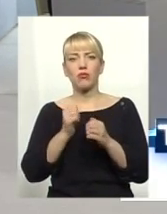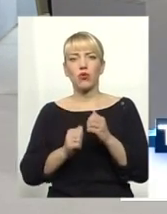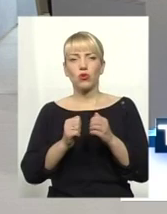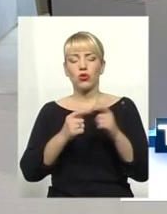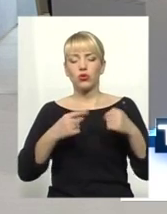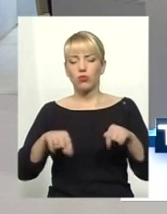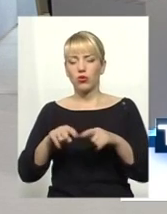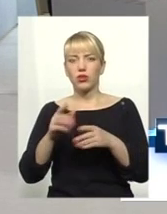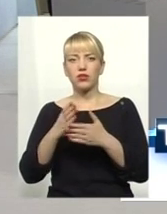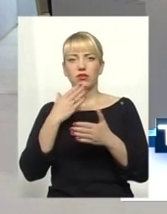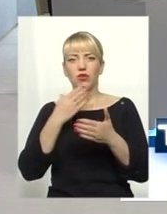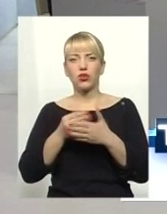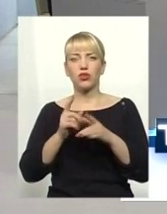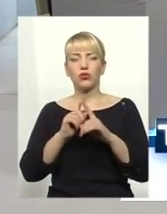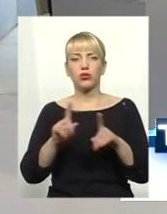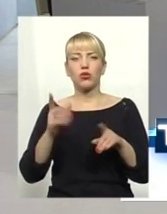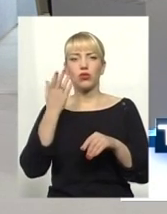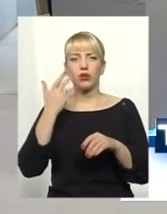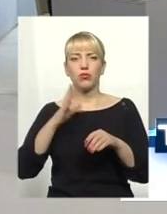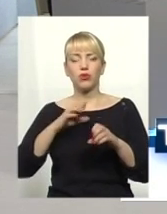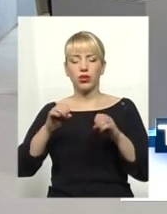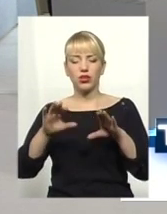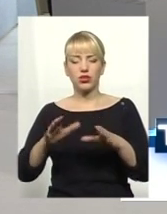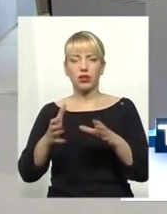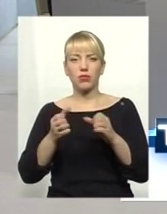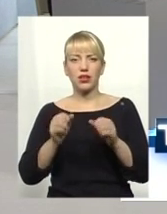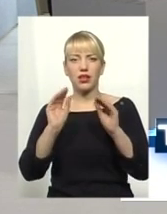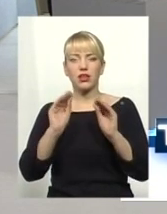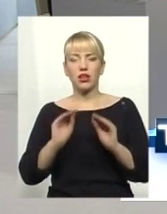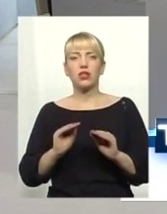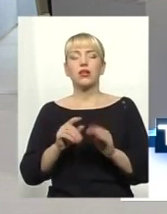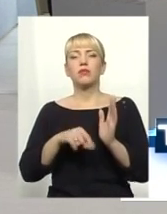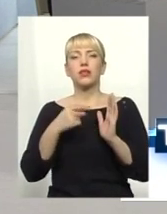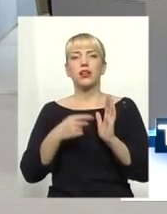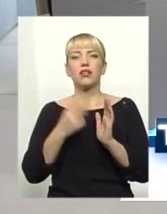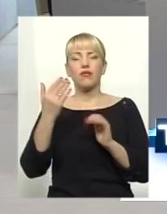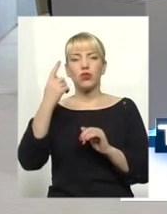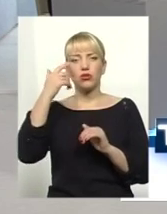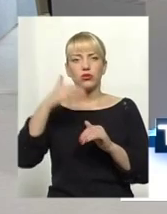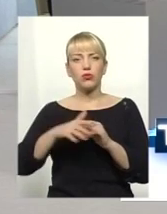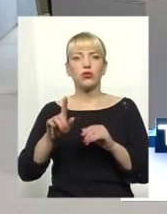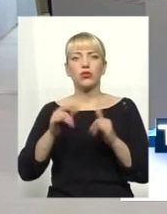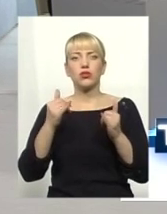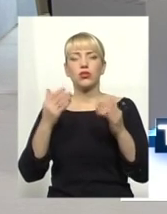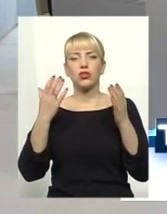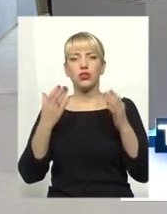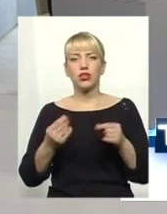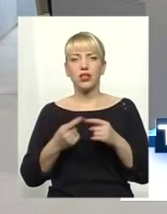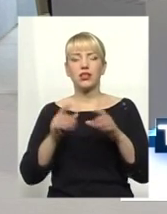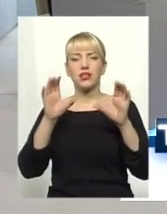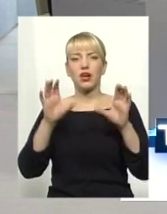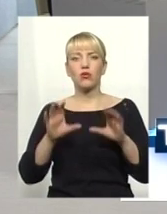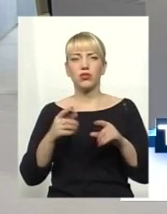особливості, коли було прийнято рішення, декларуємо. Питання. Вони розуміють, що на сьогоднішній день доказати законність